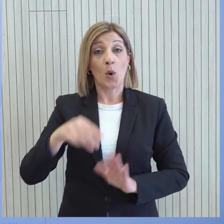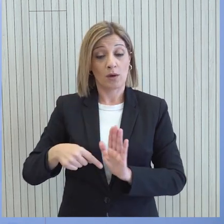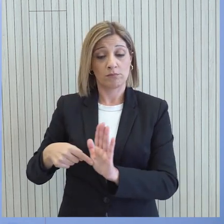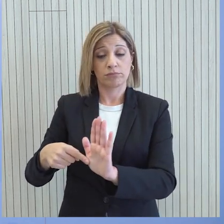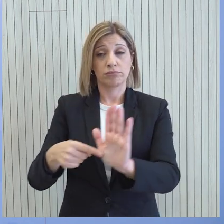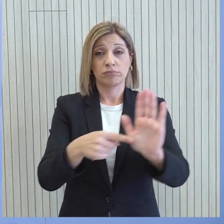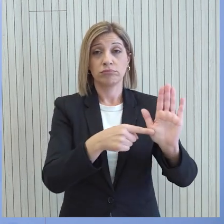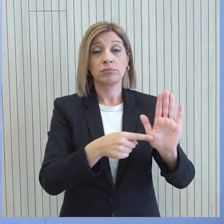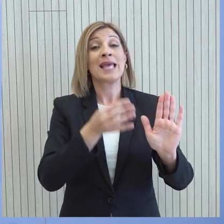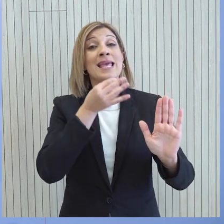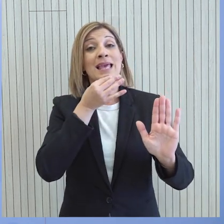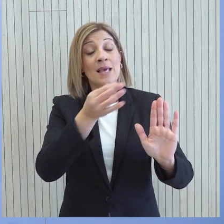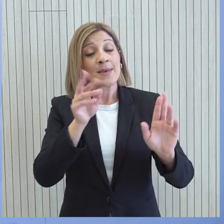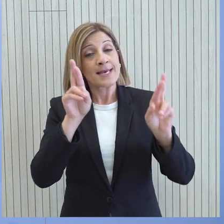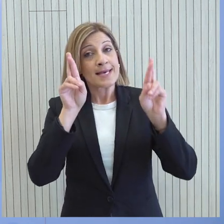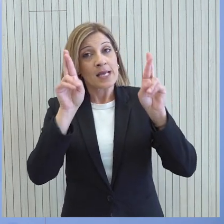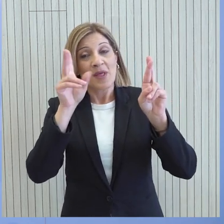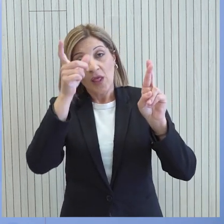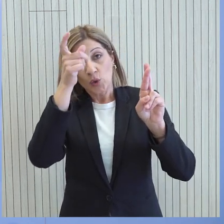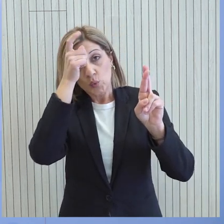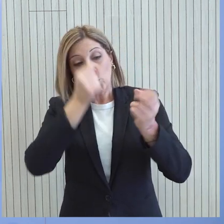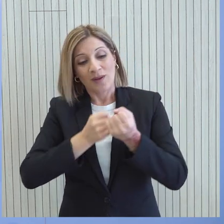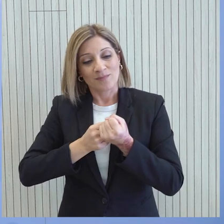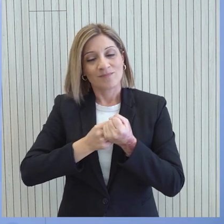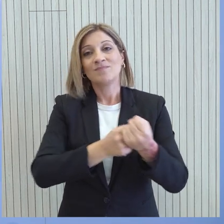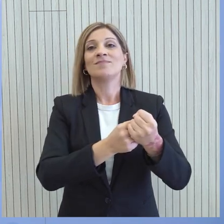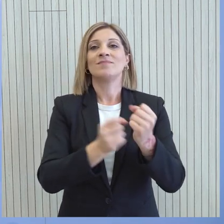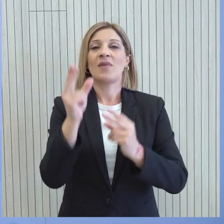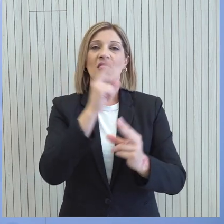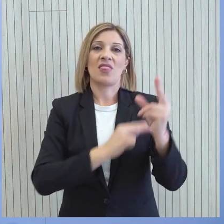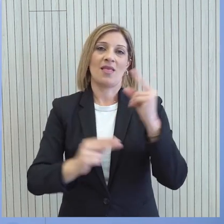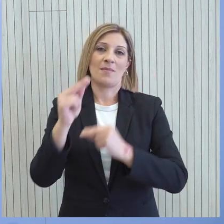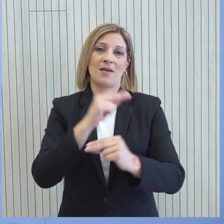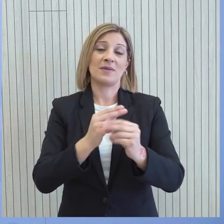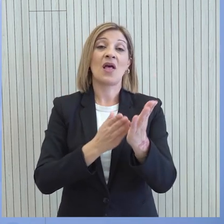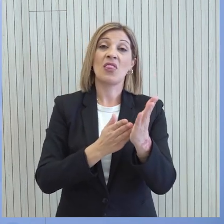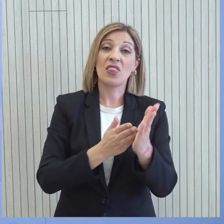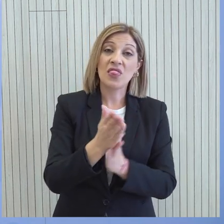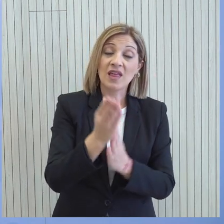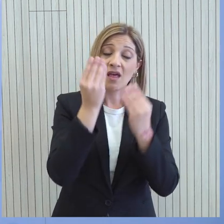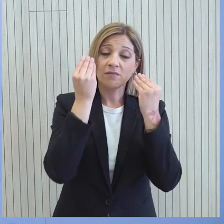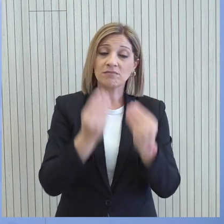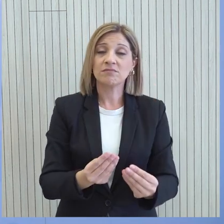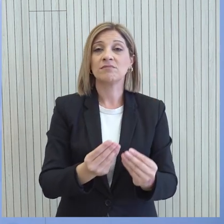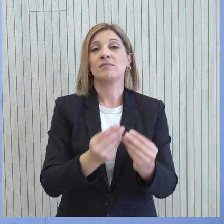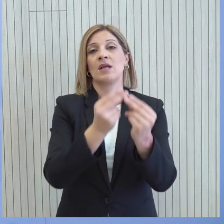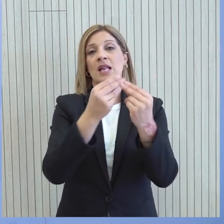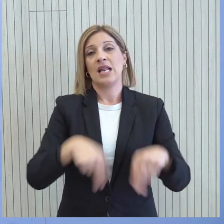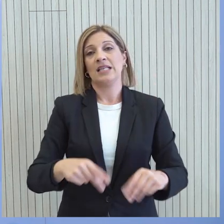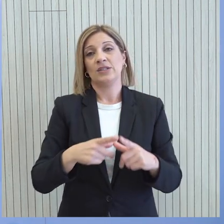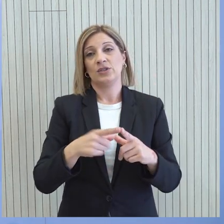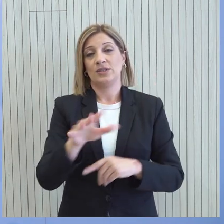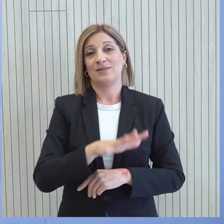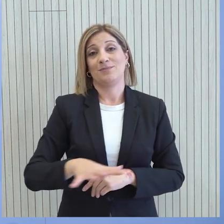εκθέσεων εξέφρασε την ελπίδα ότι η Τουρκία θα στηρίξει ενεργά τις διαπραγματεύσεις για μια δίκαιη, βιώσιμη και συνολική